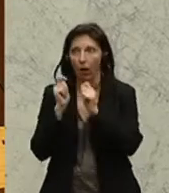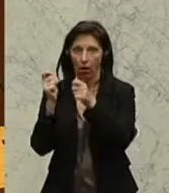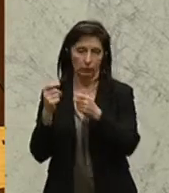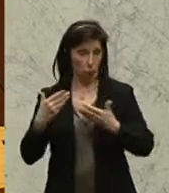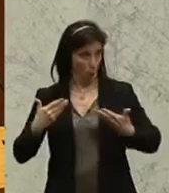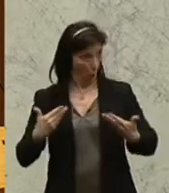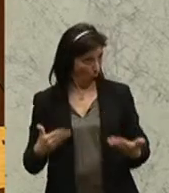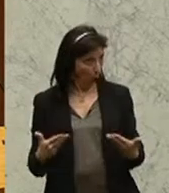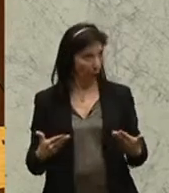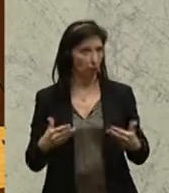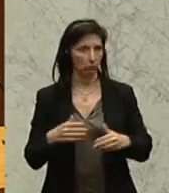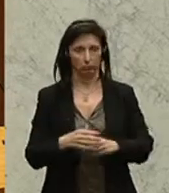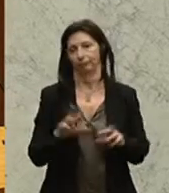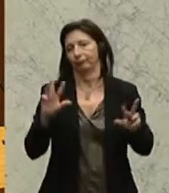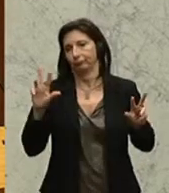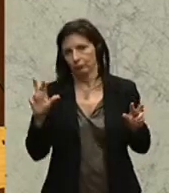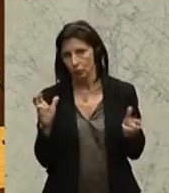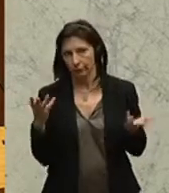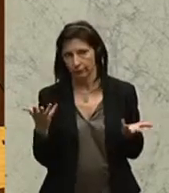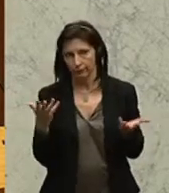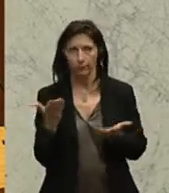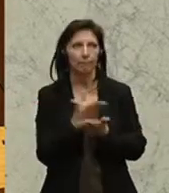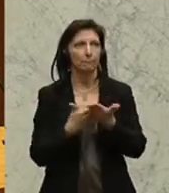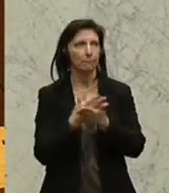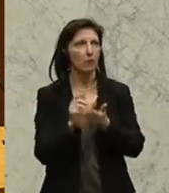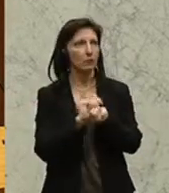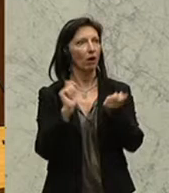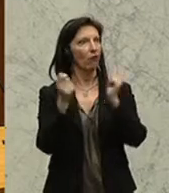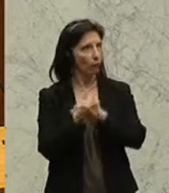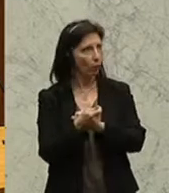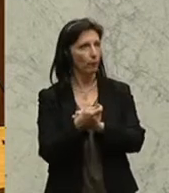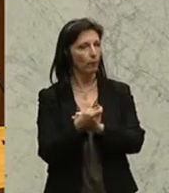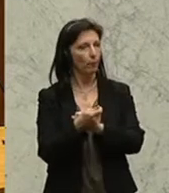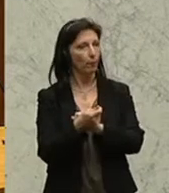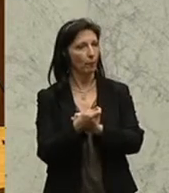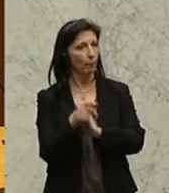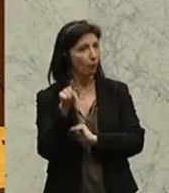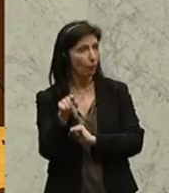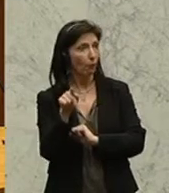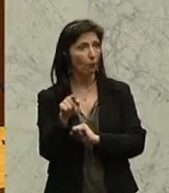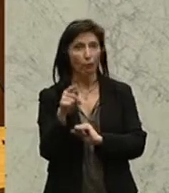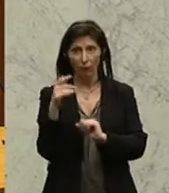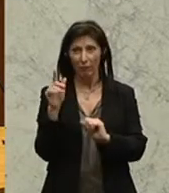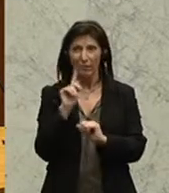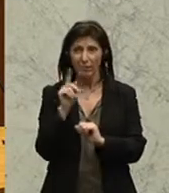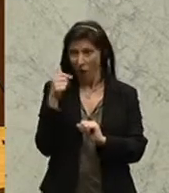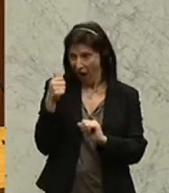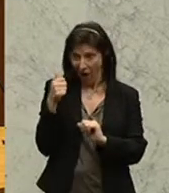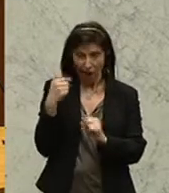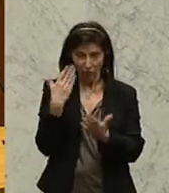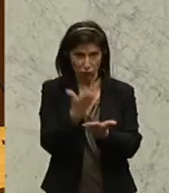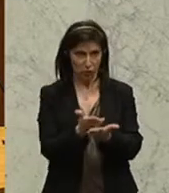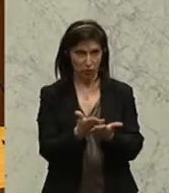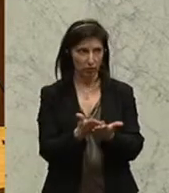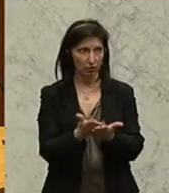Heuer haben wir eine sogenannte Bildungsreform. Das ist einer der Vorschläge. Was passiert?